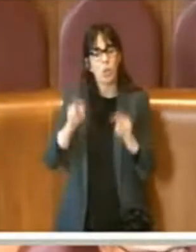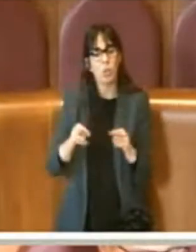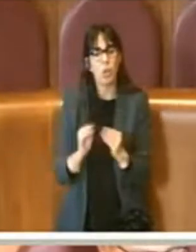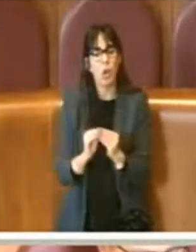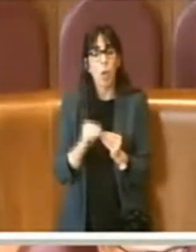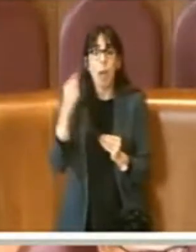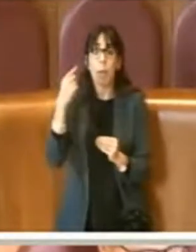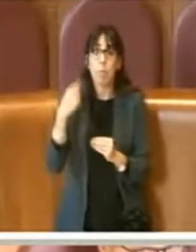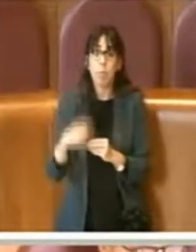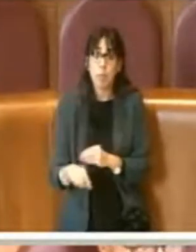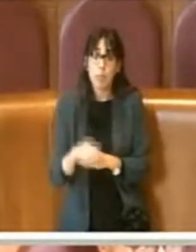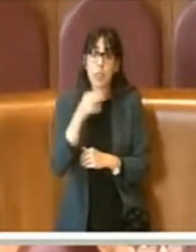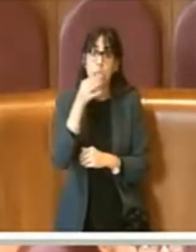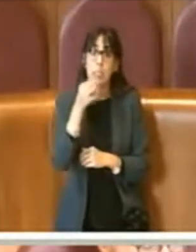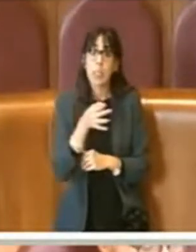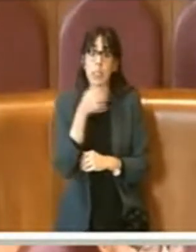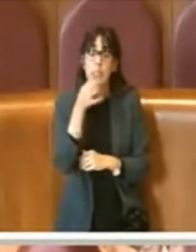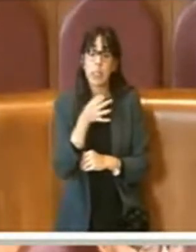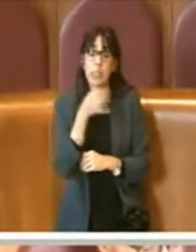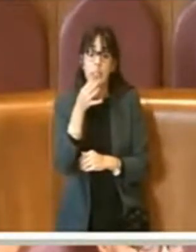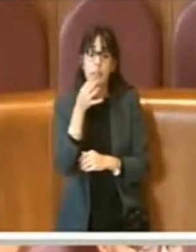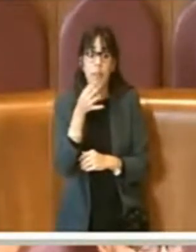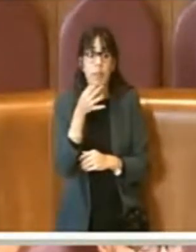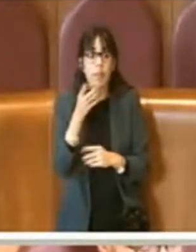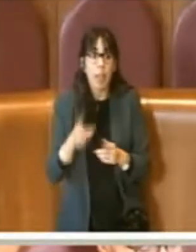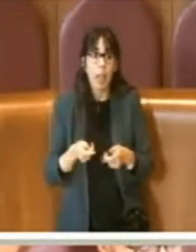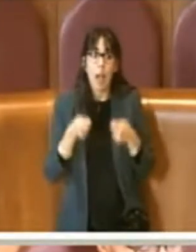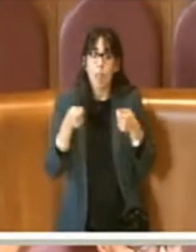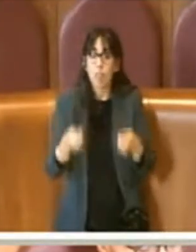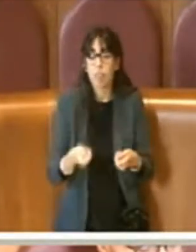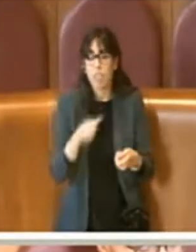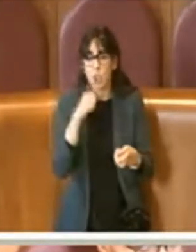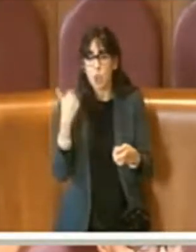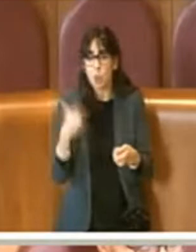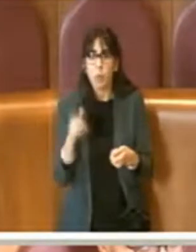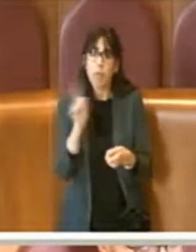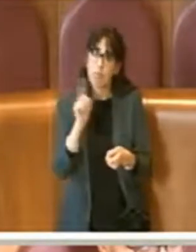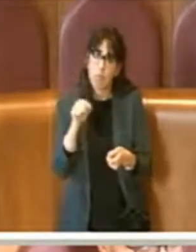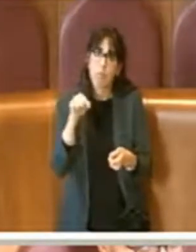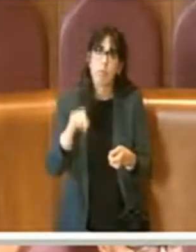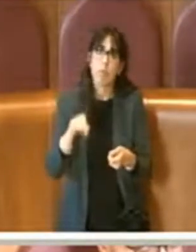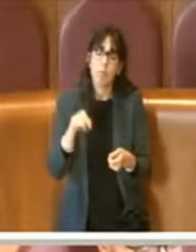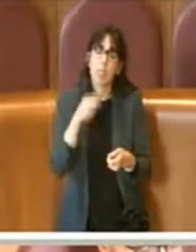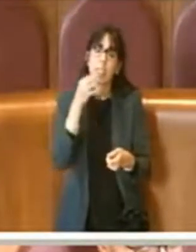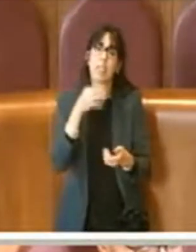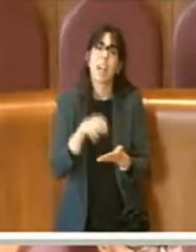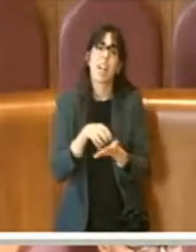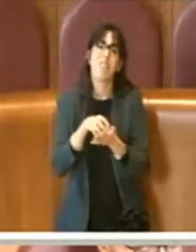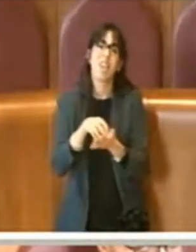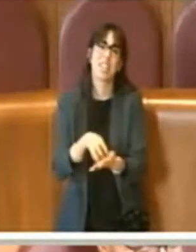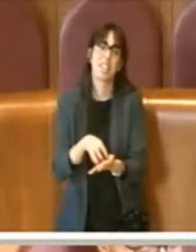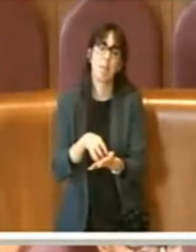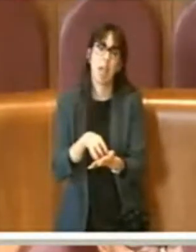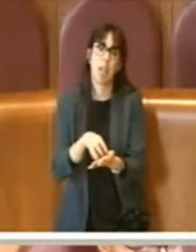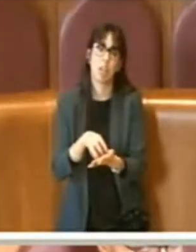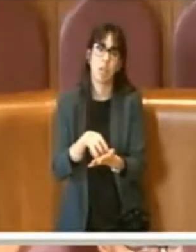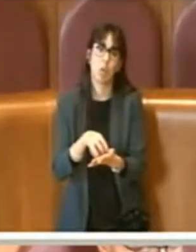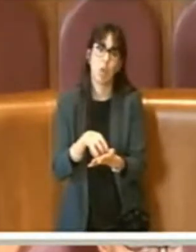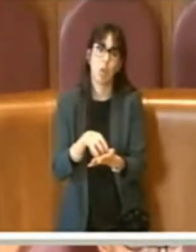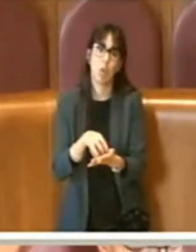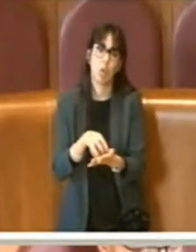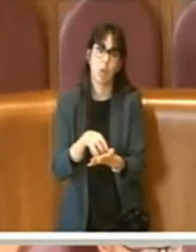una spesa inutile, ma un investimento. Questo voglio dire. Nessuno,